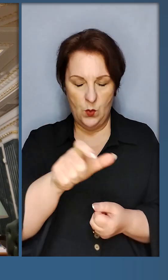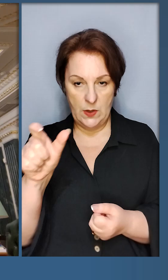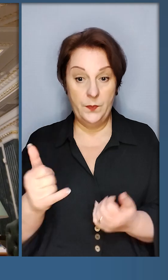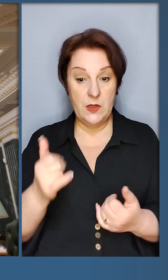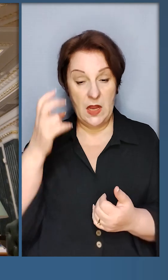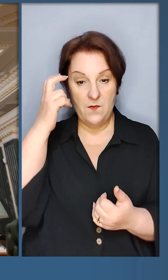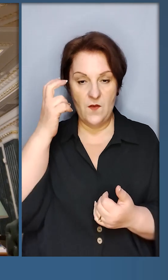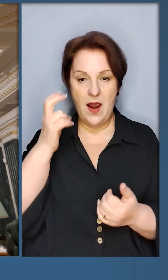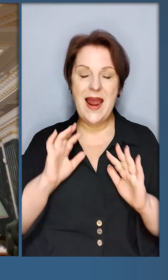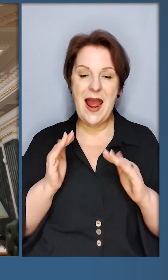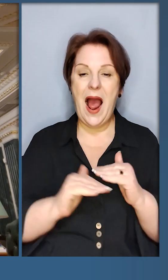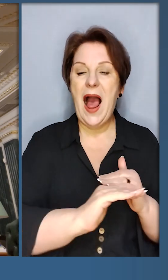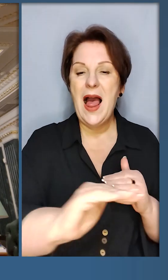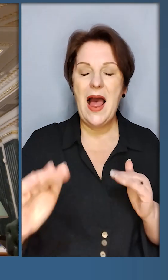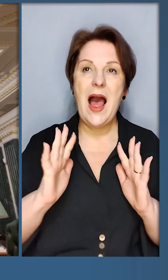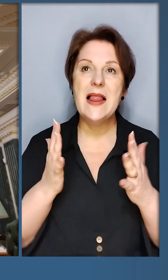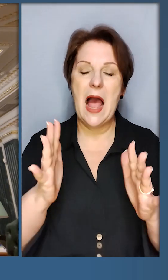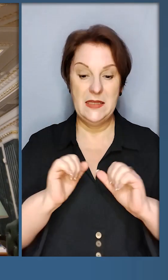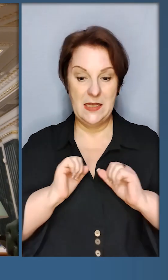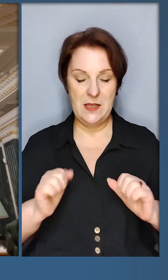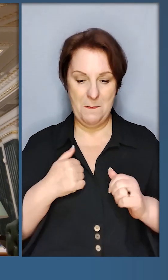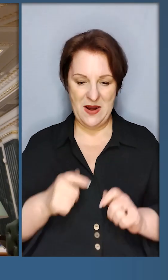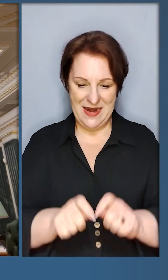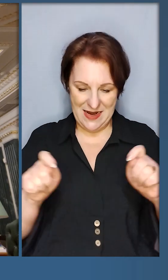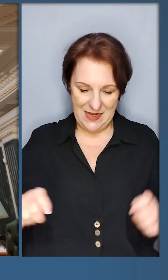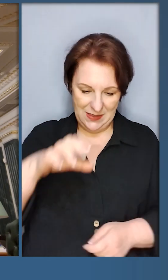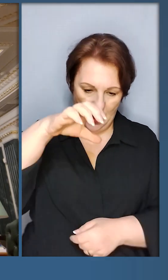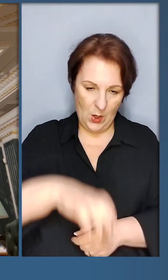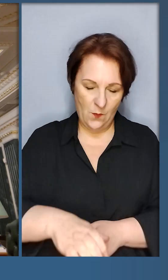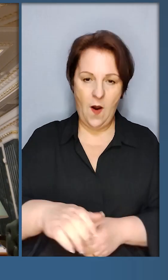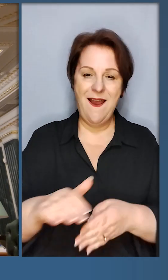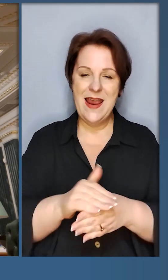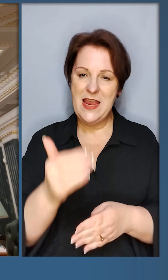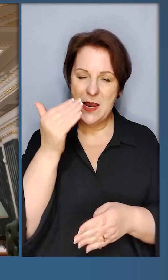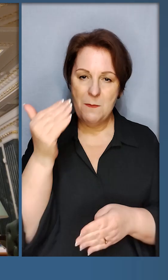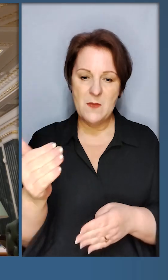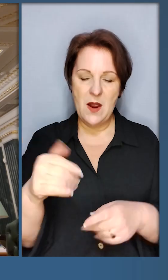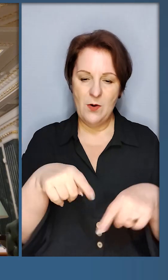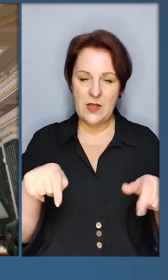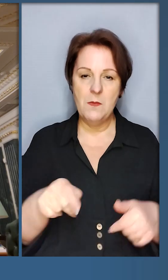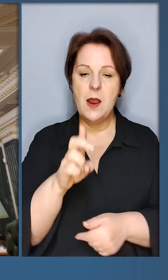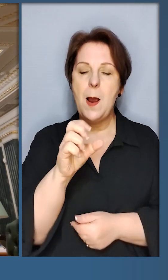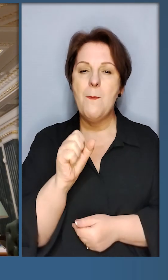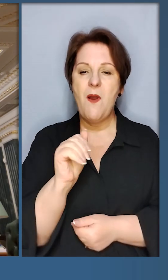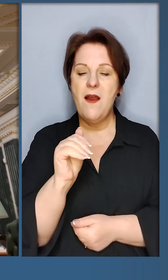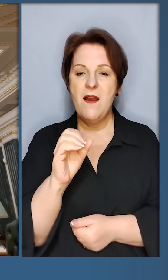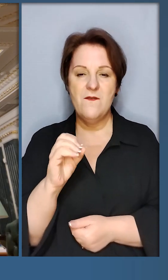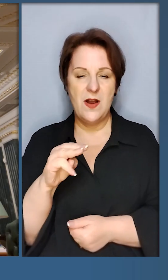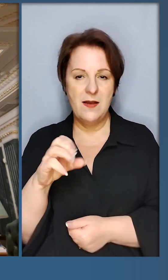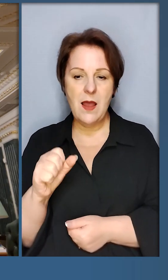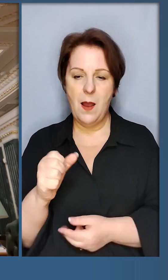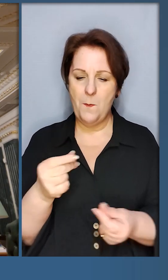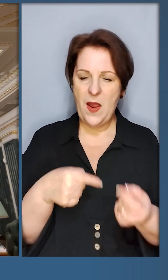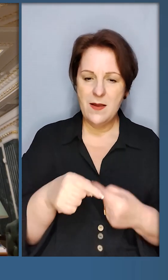Сьогодні у Києві на Алеї Сміливості ми відкрили імену табличку Говарда Баффета, підприємця